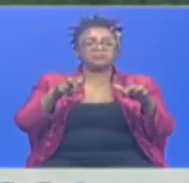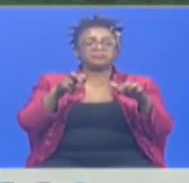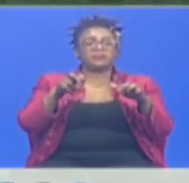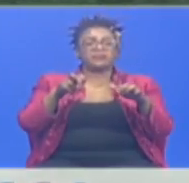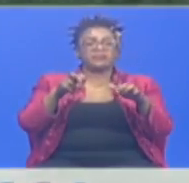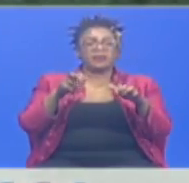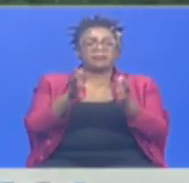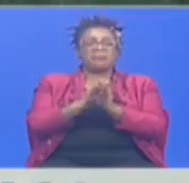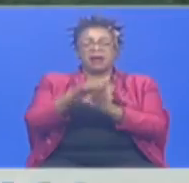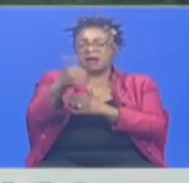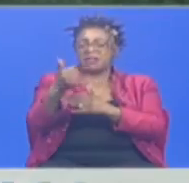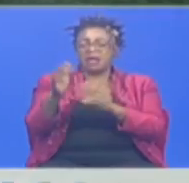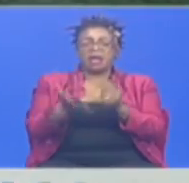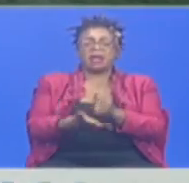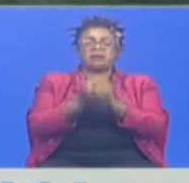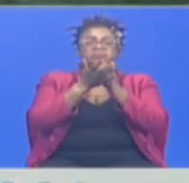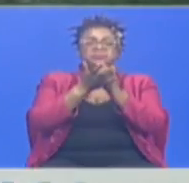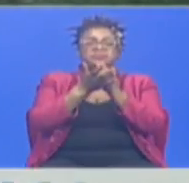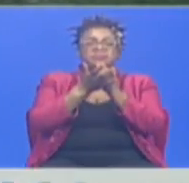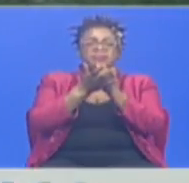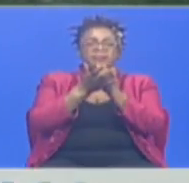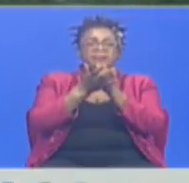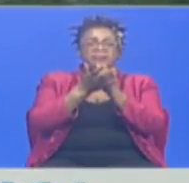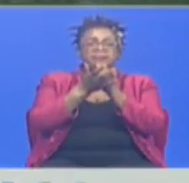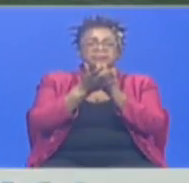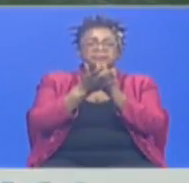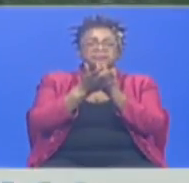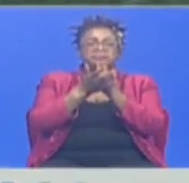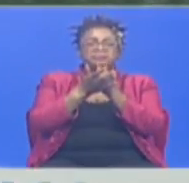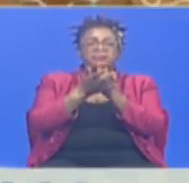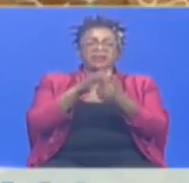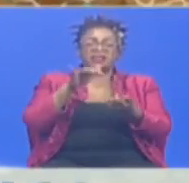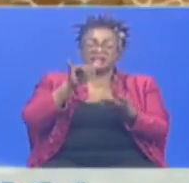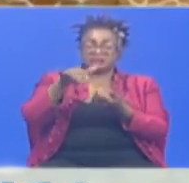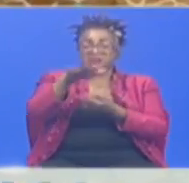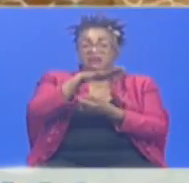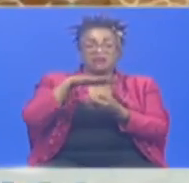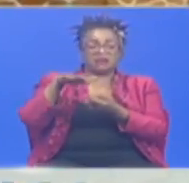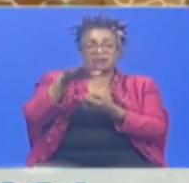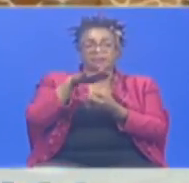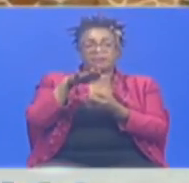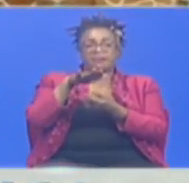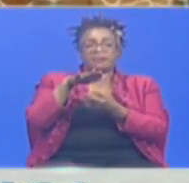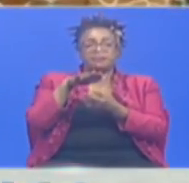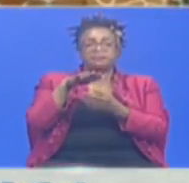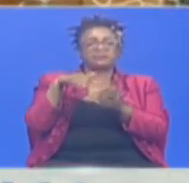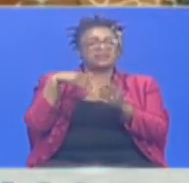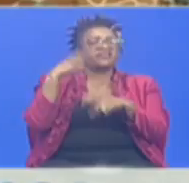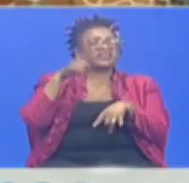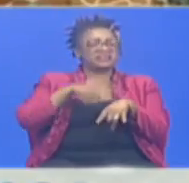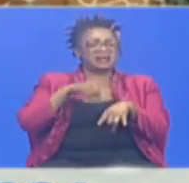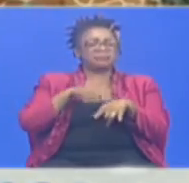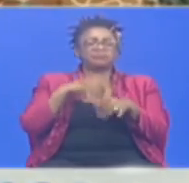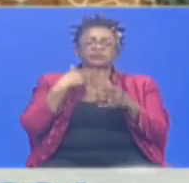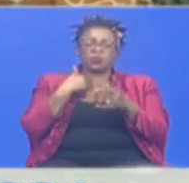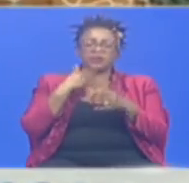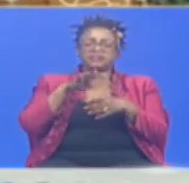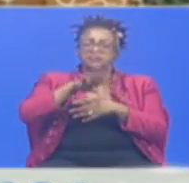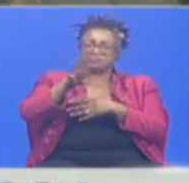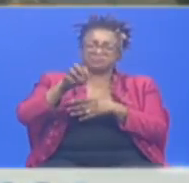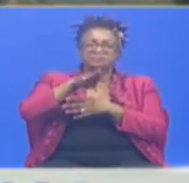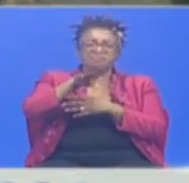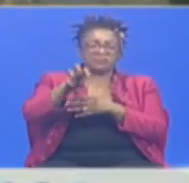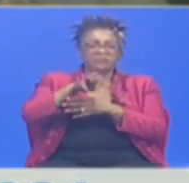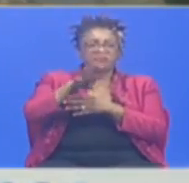wafugaji ambao hutangamana na wanyama pori katika hifadhi hiyo kila unapotafuta malisho hasa yangamia wao.